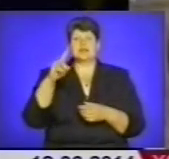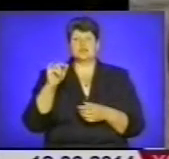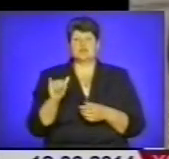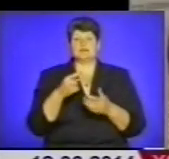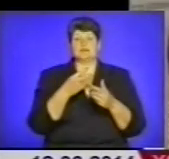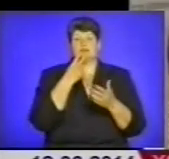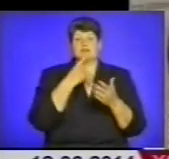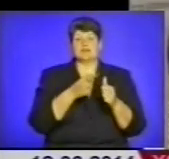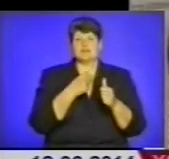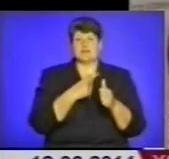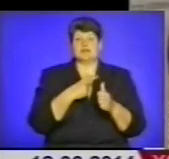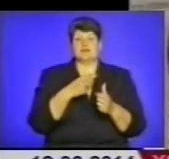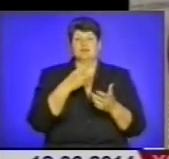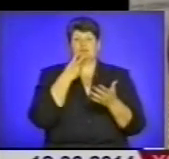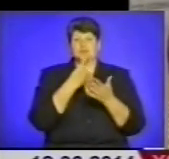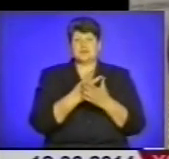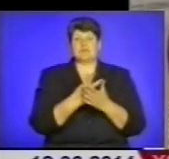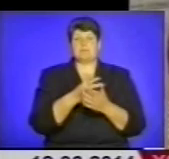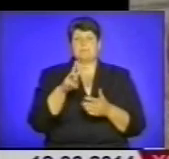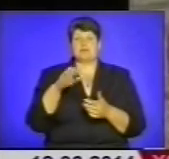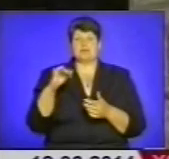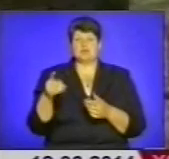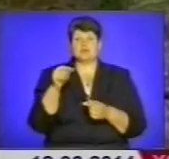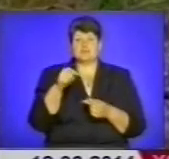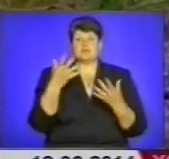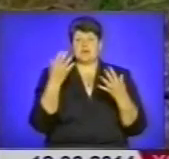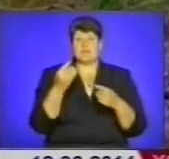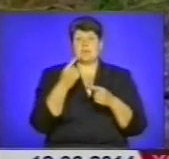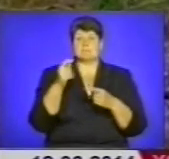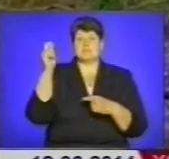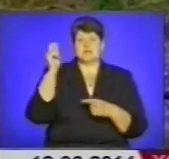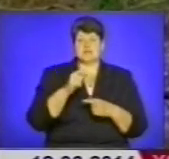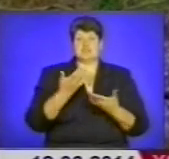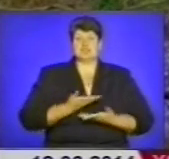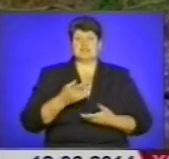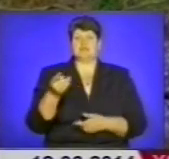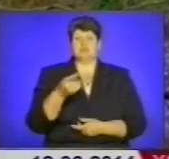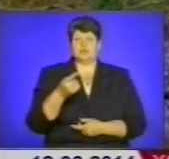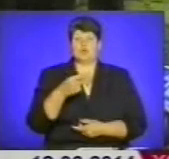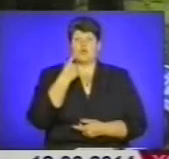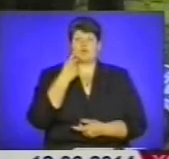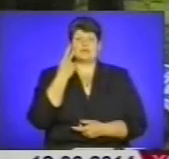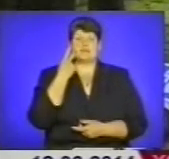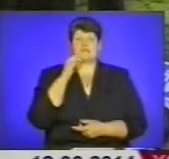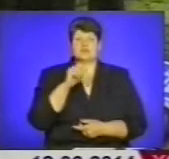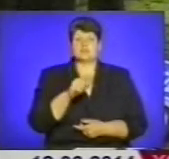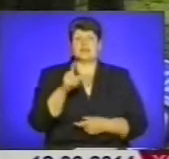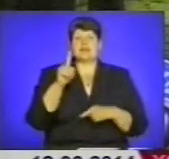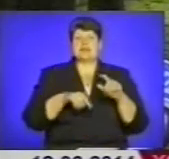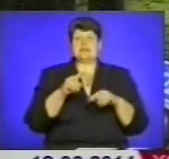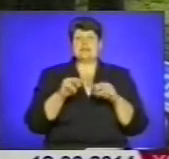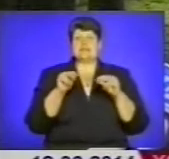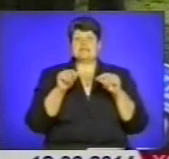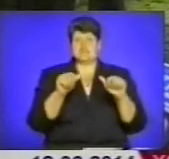символом і улюбленицею Майдану. Цими днями вона переїхала жити до Тернополя. Каже, назавжди. Бо на її рідній землі